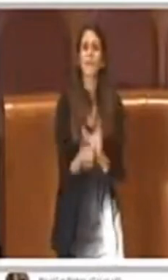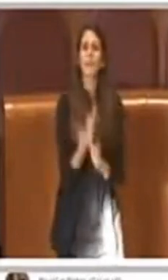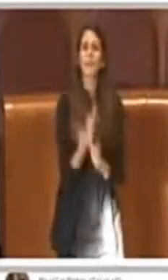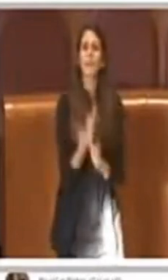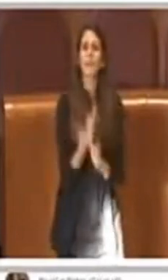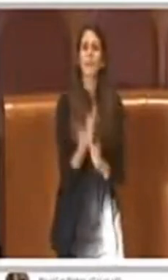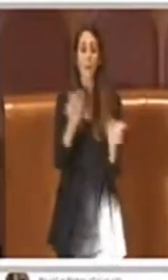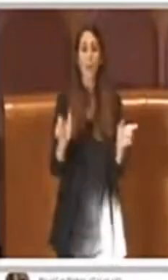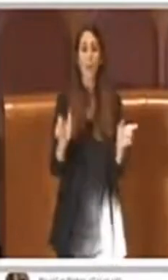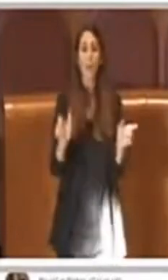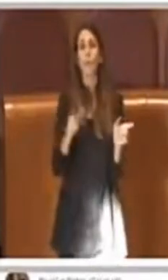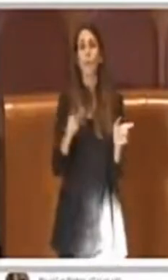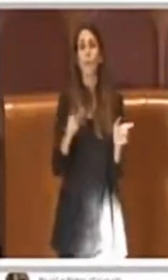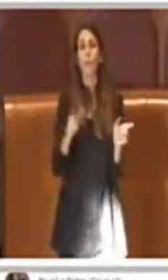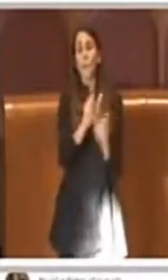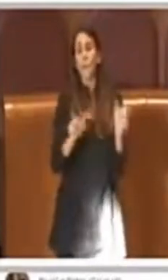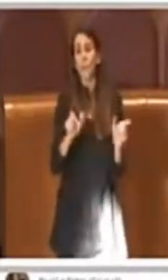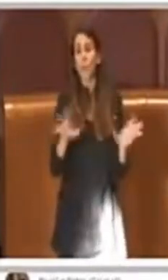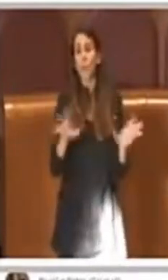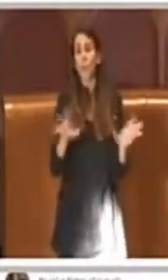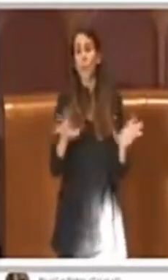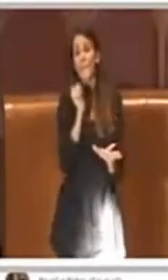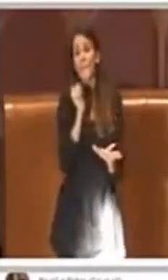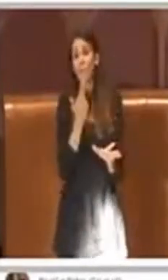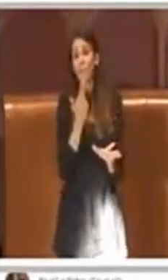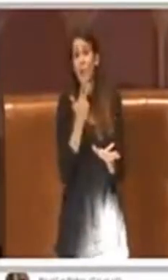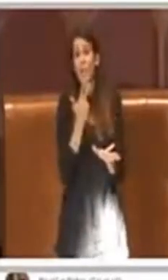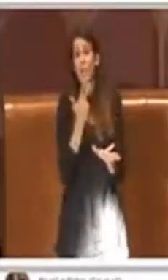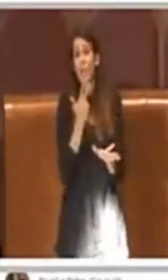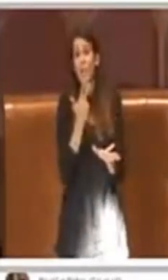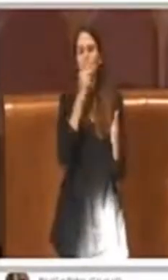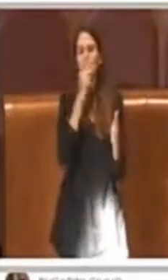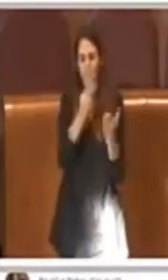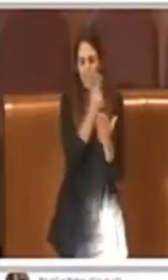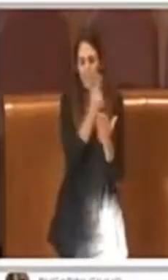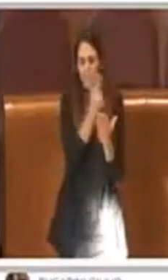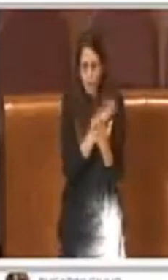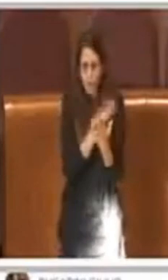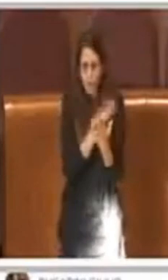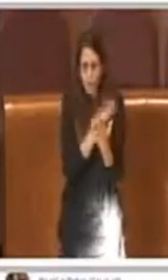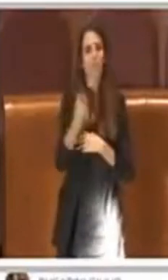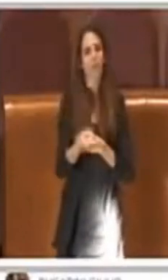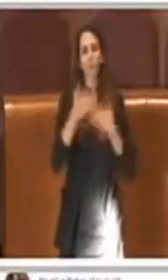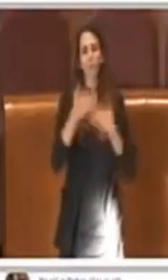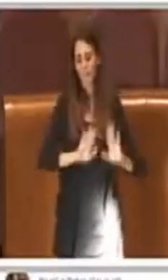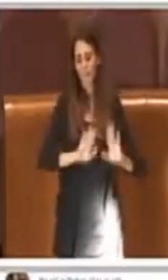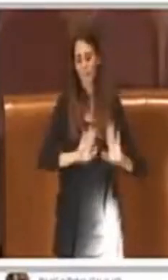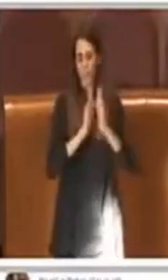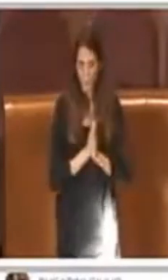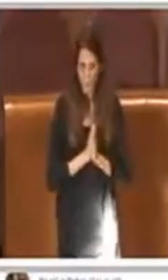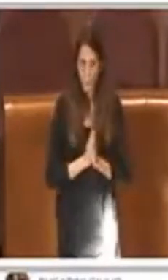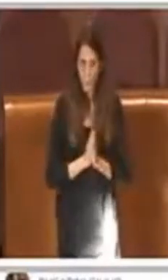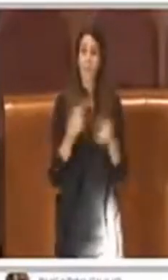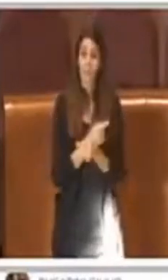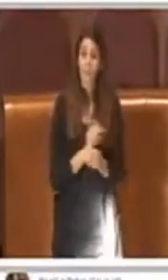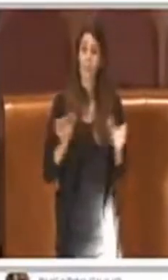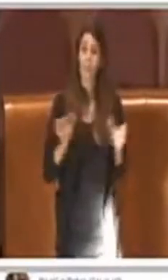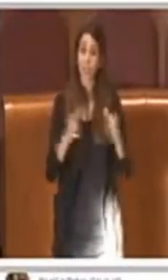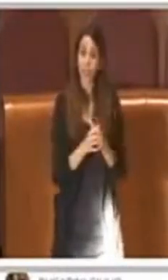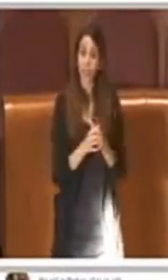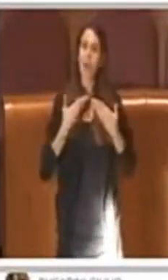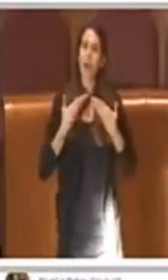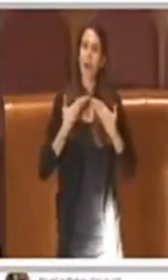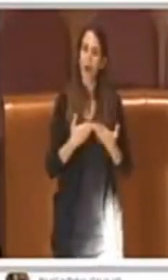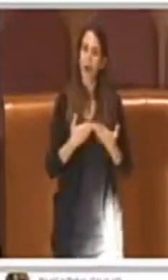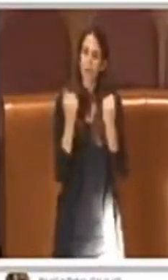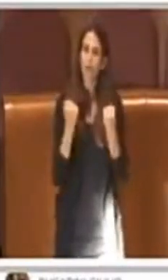'iniziativa e poi le abbandonano come ha fatto il PD. Invece in questo caso è un grande aiuto che si sta dando alla categoria. Sicuramente la